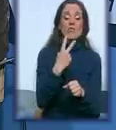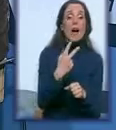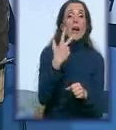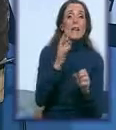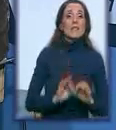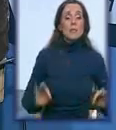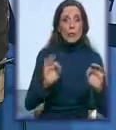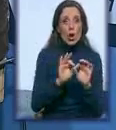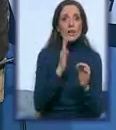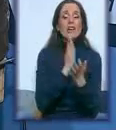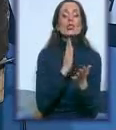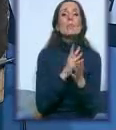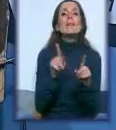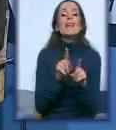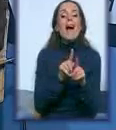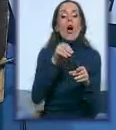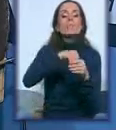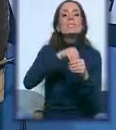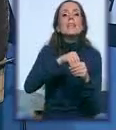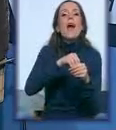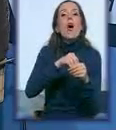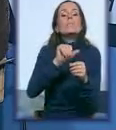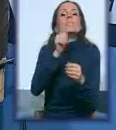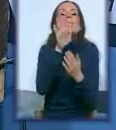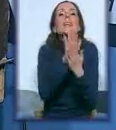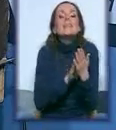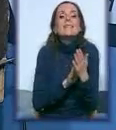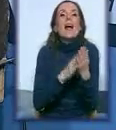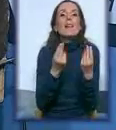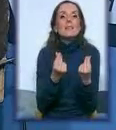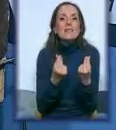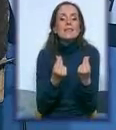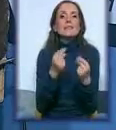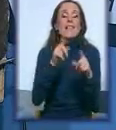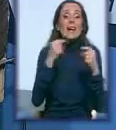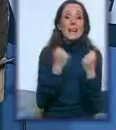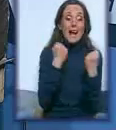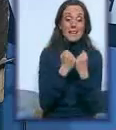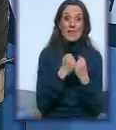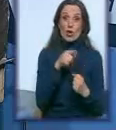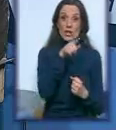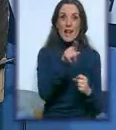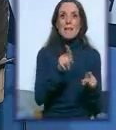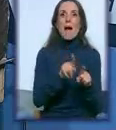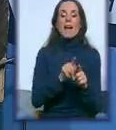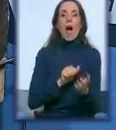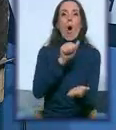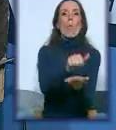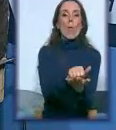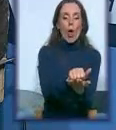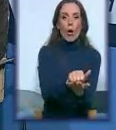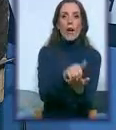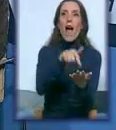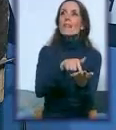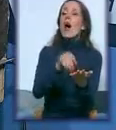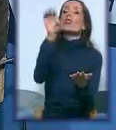kao deo inicijalnih sredstava, kao deo nekih aktivnosti, gdje će to njima biti taj neki ulog da bi mogli da dobio sredste Evropskih fondova.